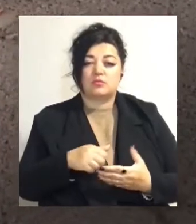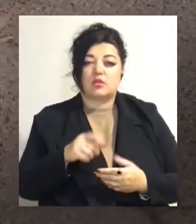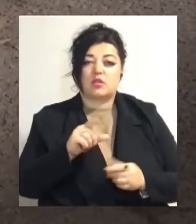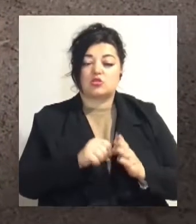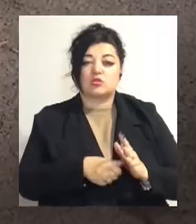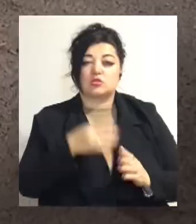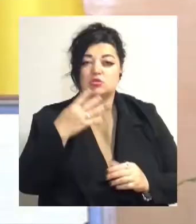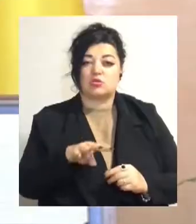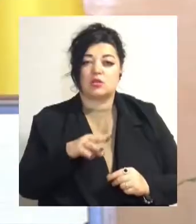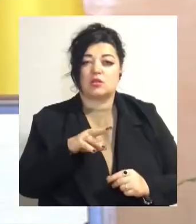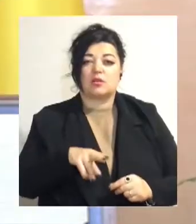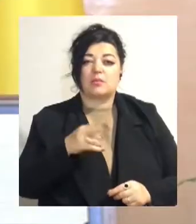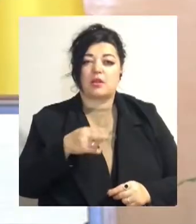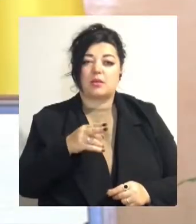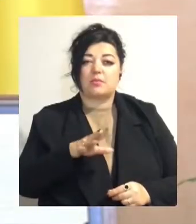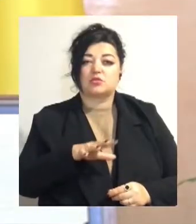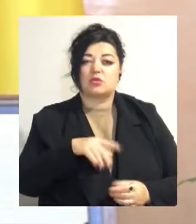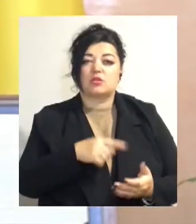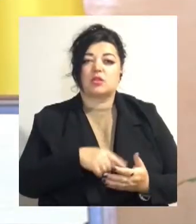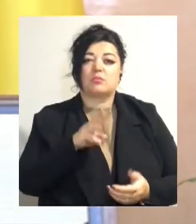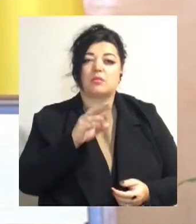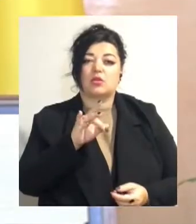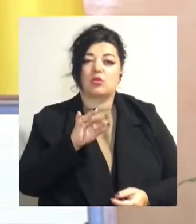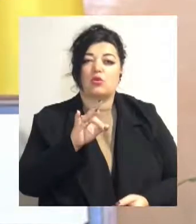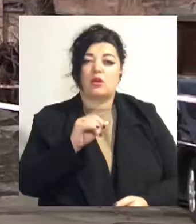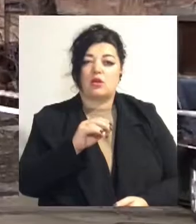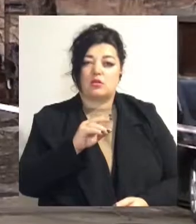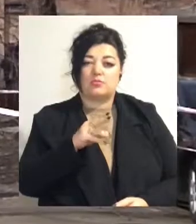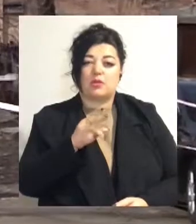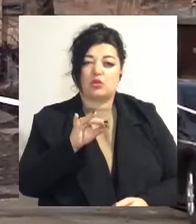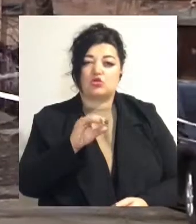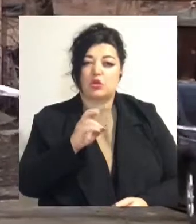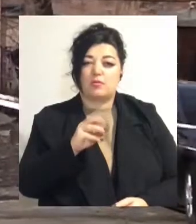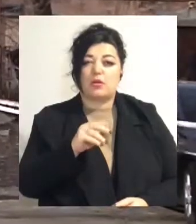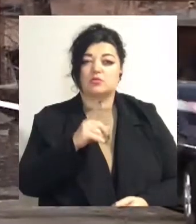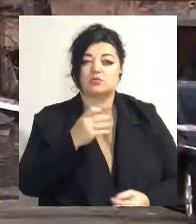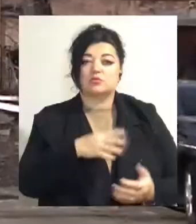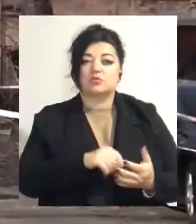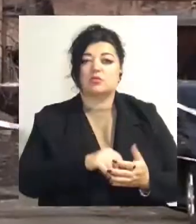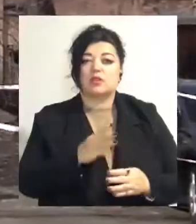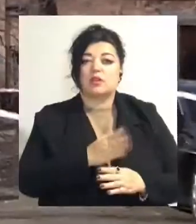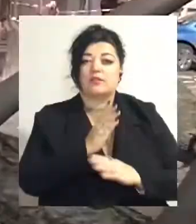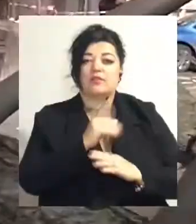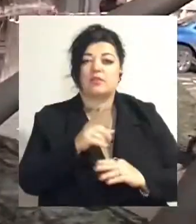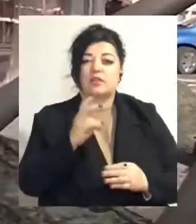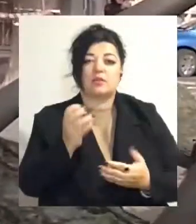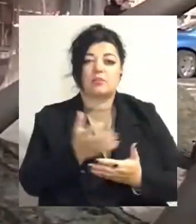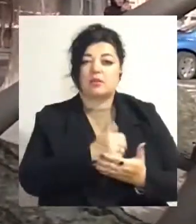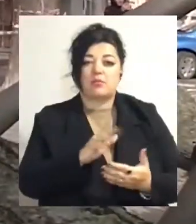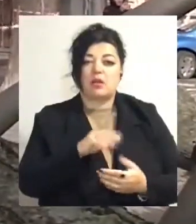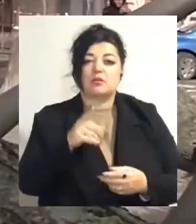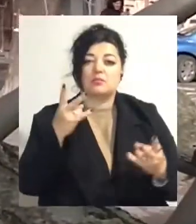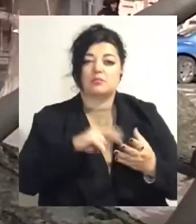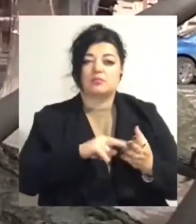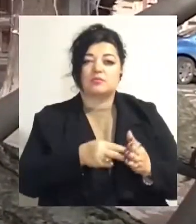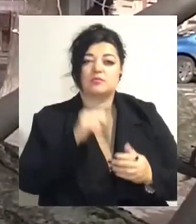господарства Одеської міської ради Дмитро Жеман. 148 дерев нині не прибрали. Їх планують ліквідувати до завтра. На вулицях міста працюють